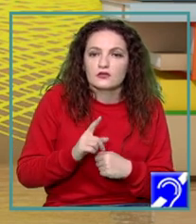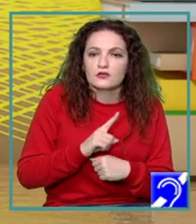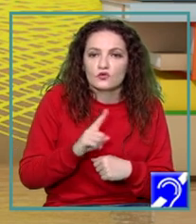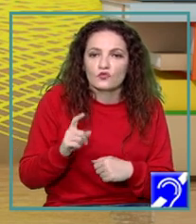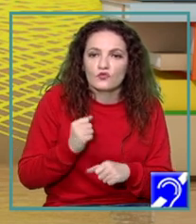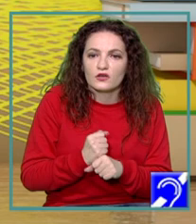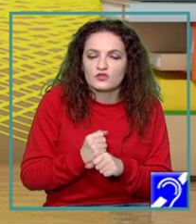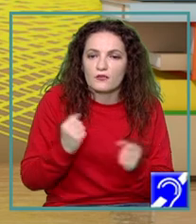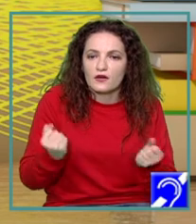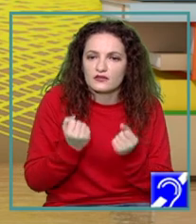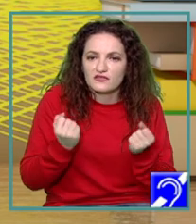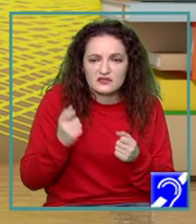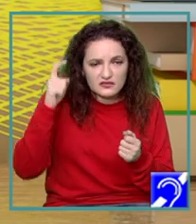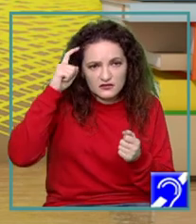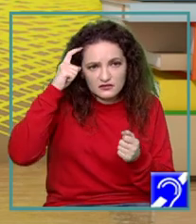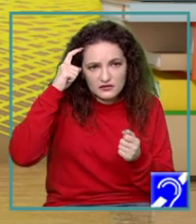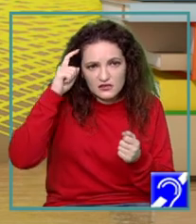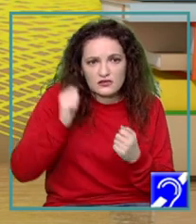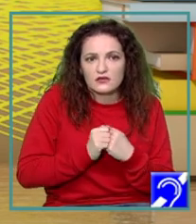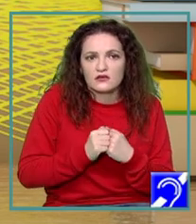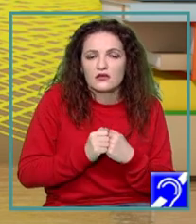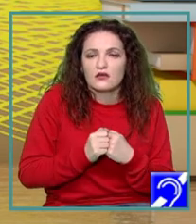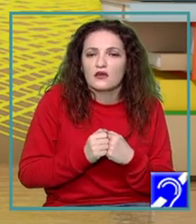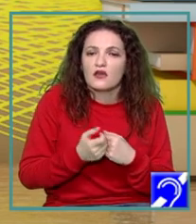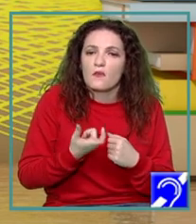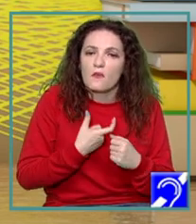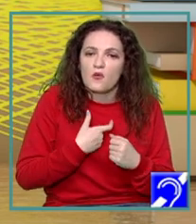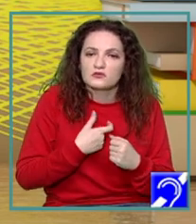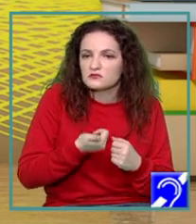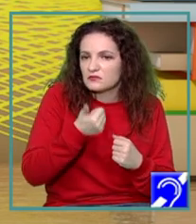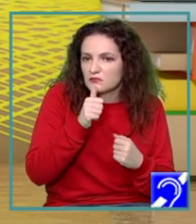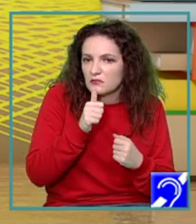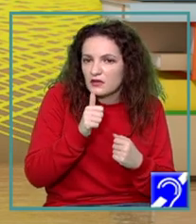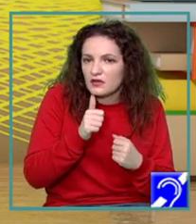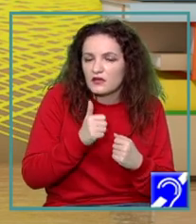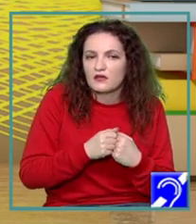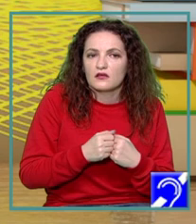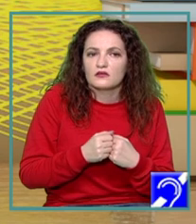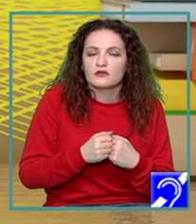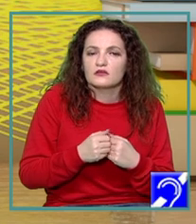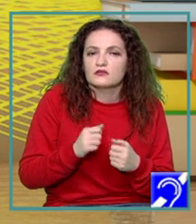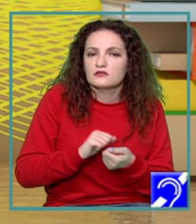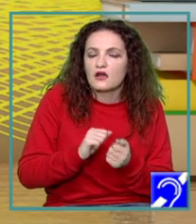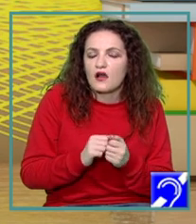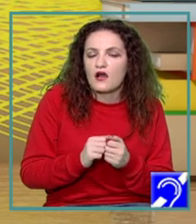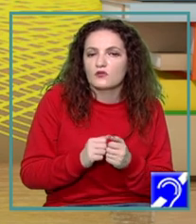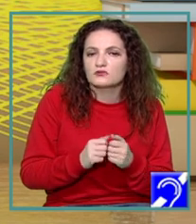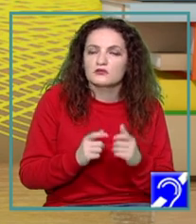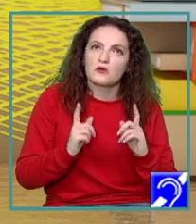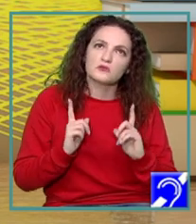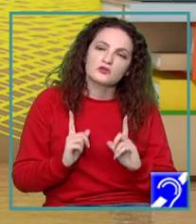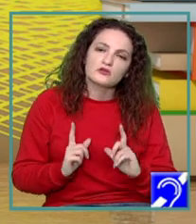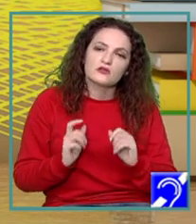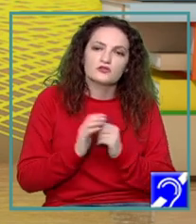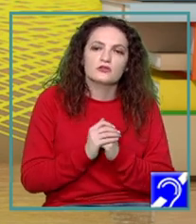intelectuale. De exemplu, puteți să beți un suc sau puteți să trândăviți un pic în canapea sau în fotoliu.